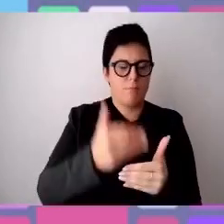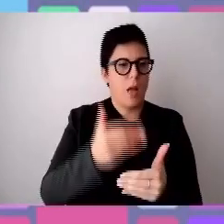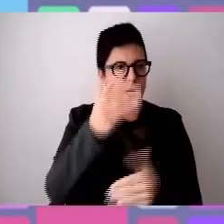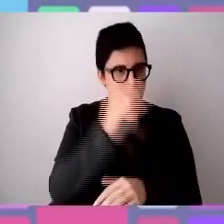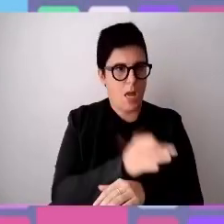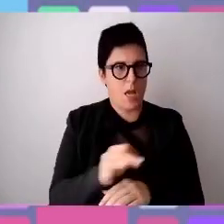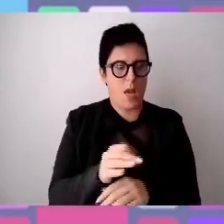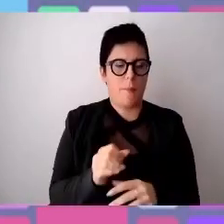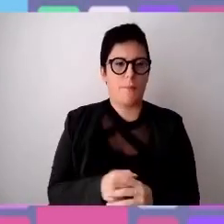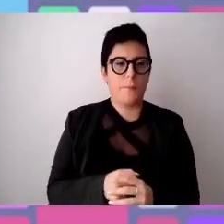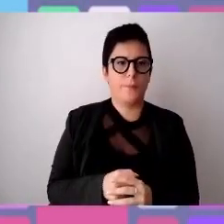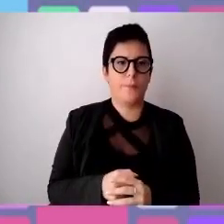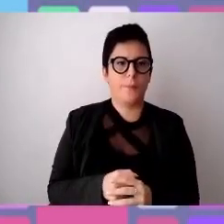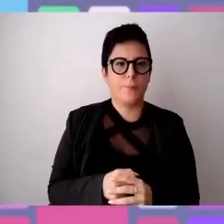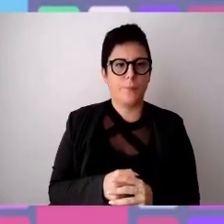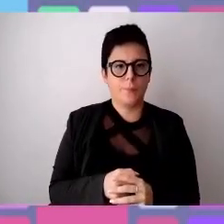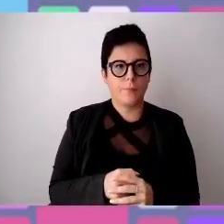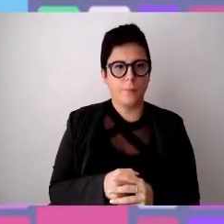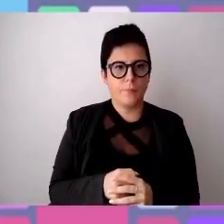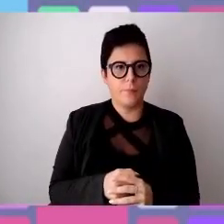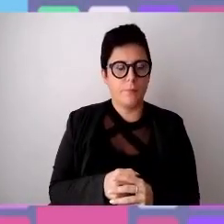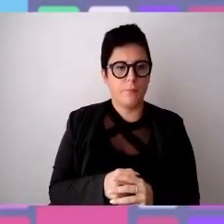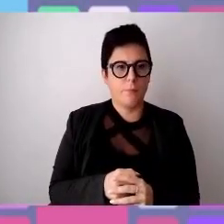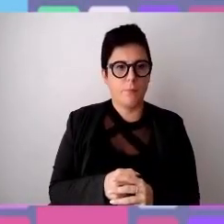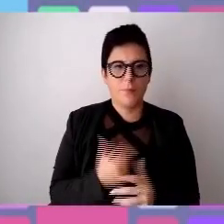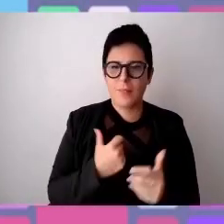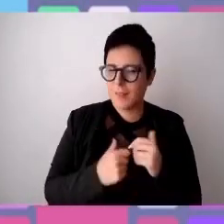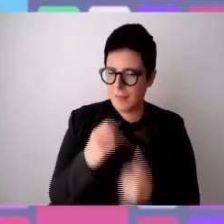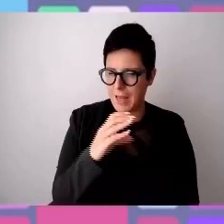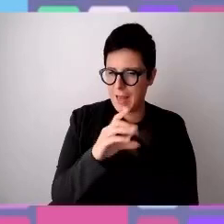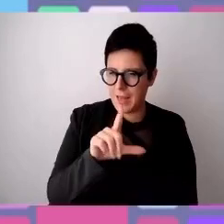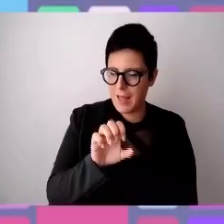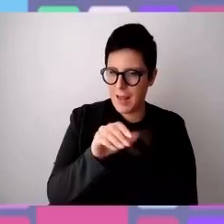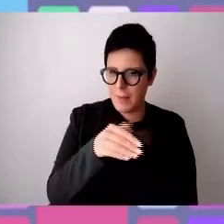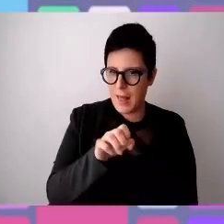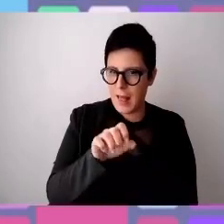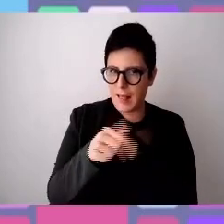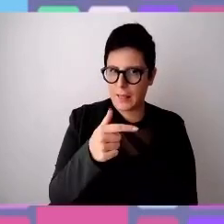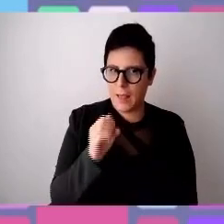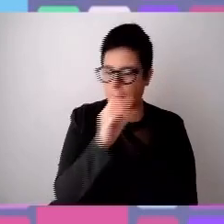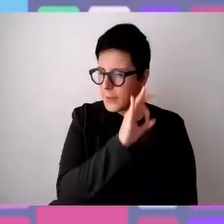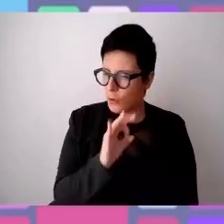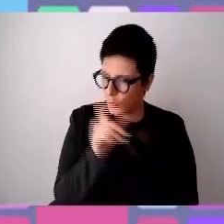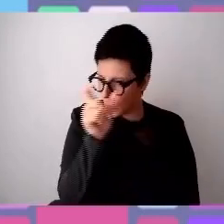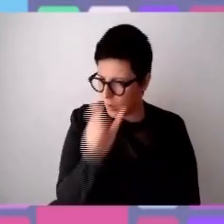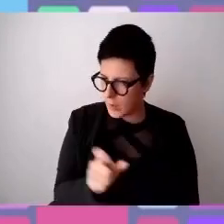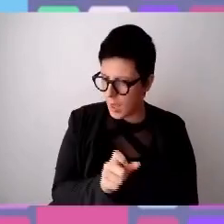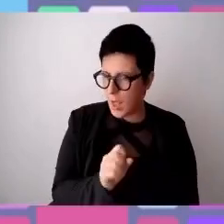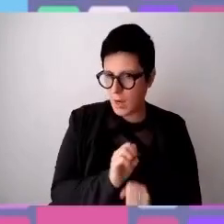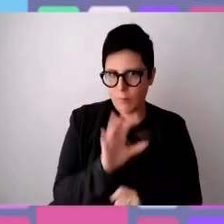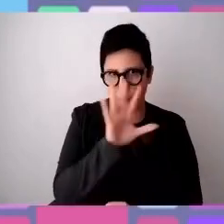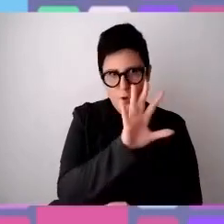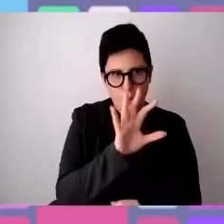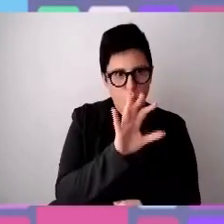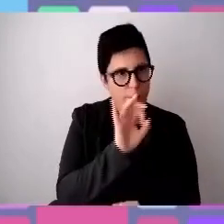Aggiungo un dato importante, un po' come ha anticipato prima Clemente sulla percentuale della disabilità in Italia che sono più del 5%,